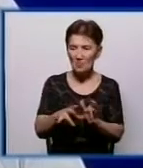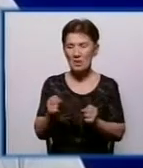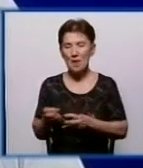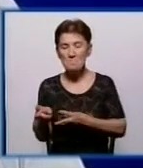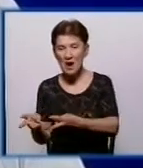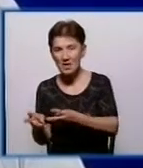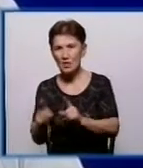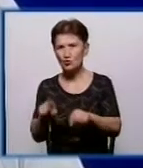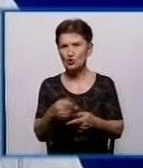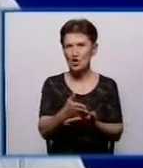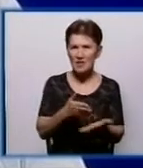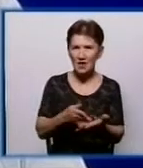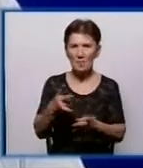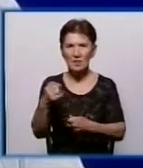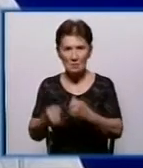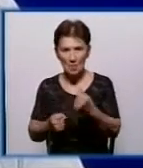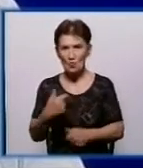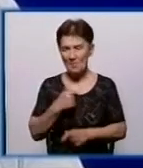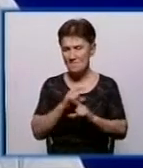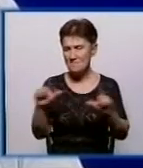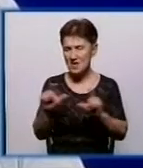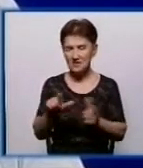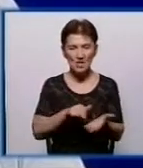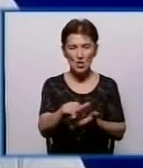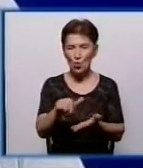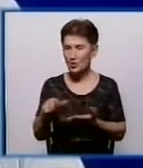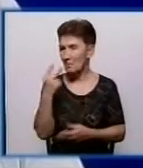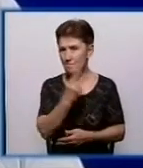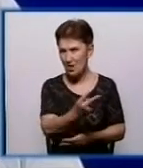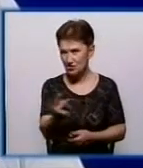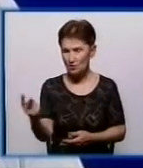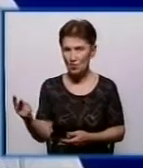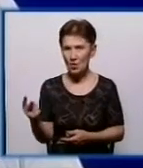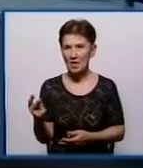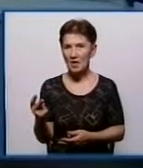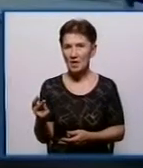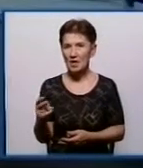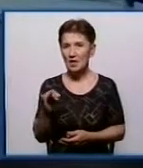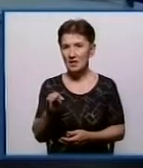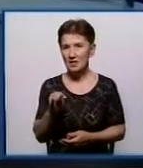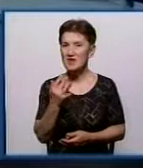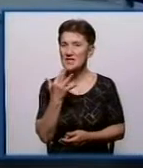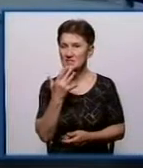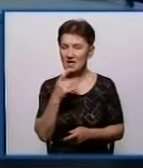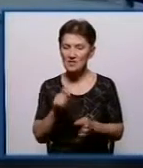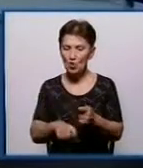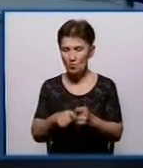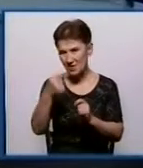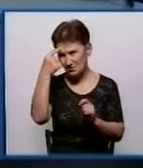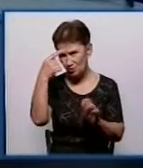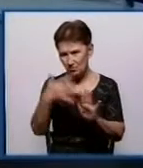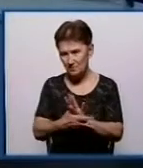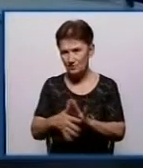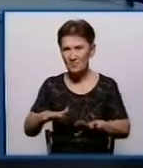і навіть на хлібне молоко ми ходимо в магазин, бачимо, потрошки вони піднімаються. І Нацкомісія це розуміє, але провівши